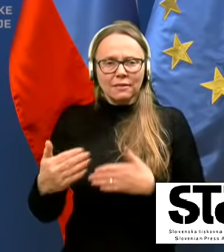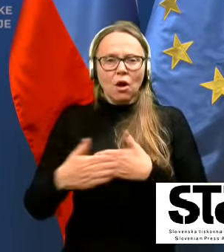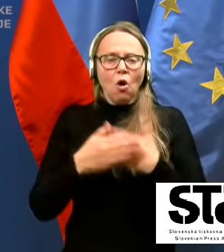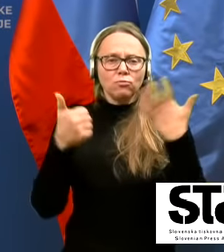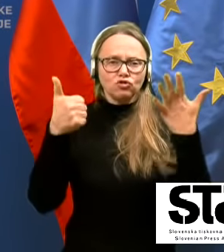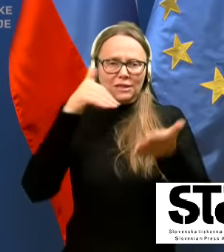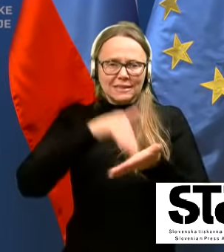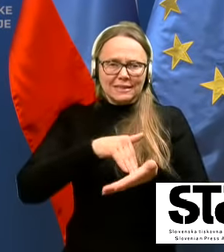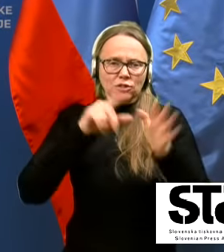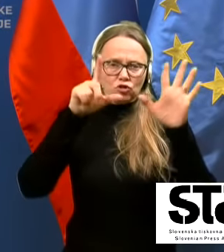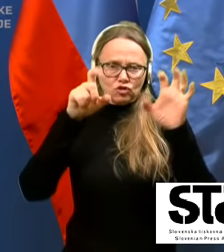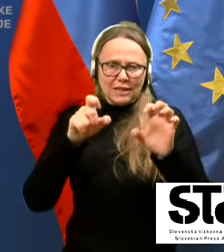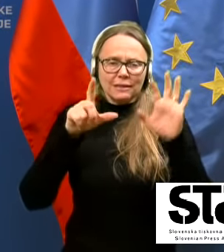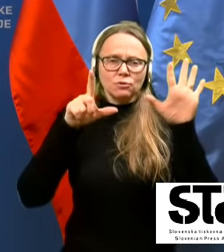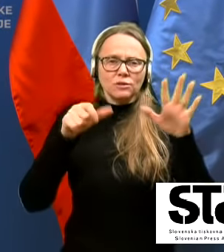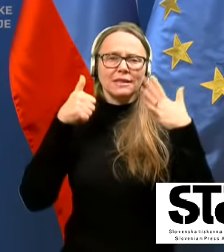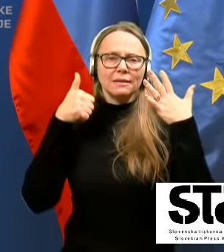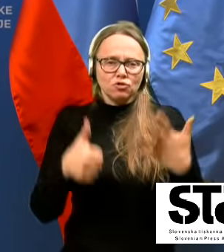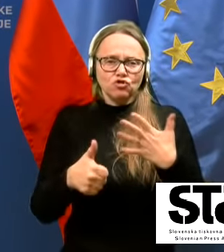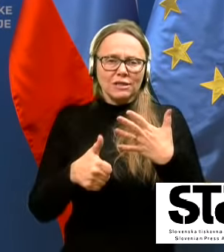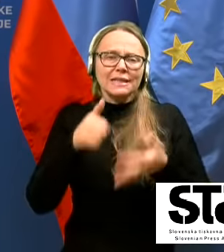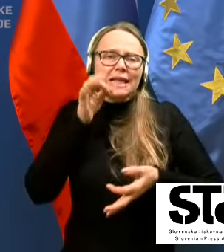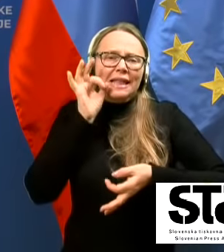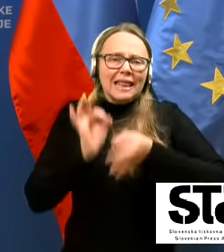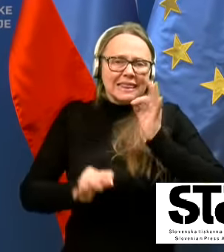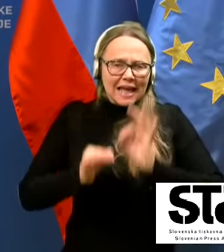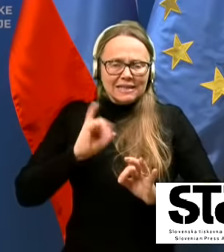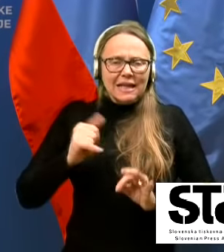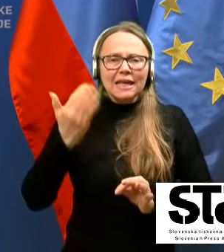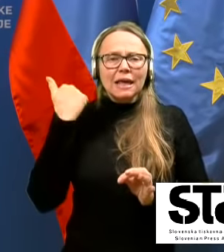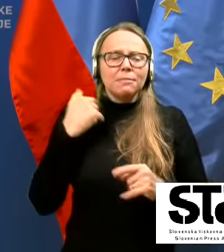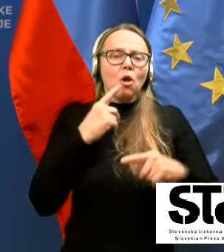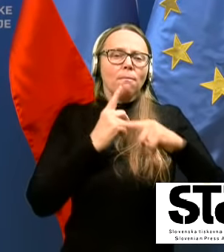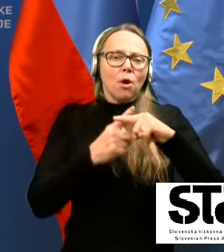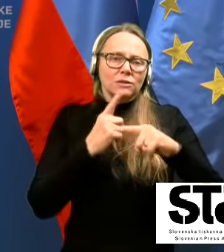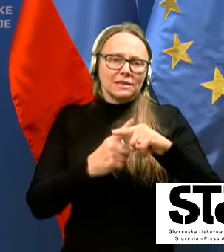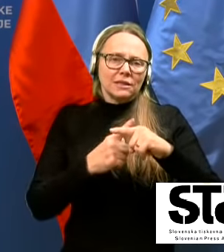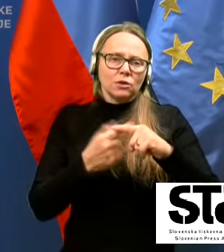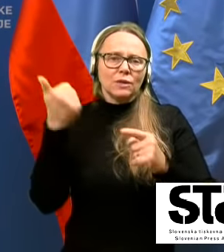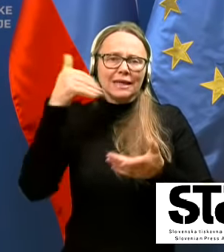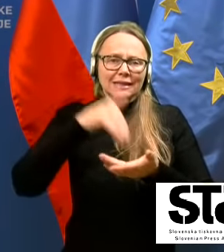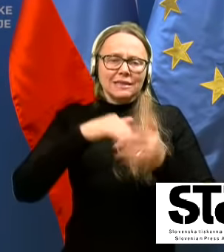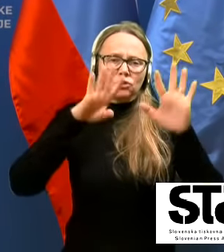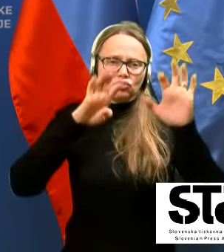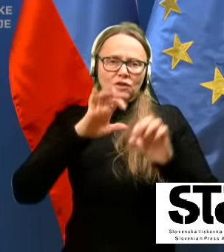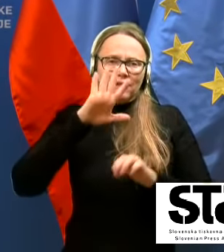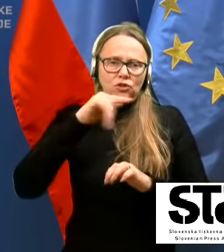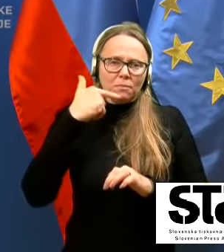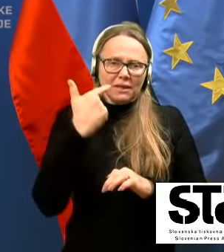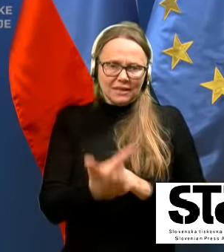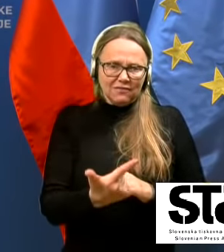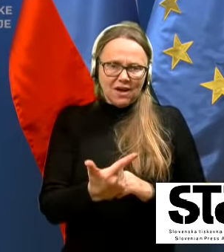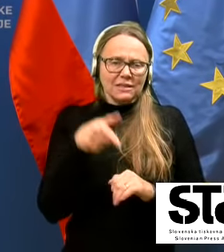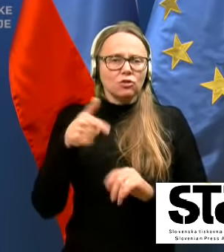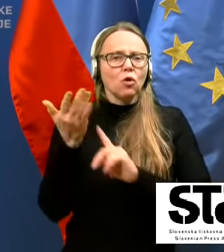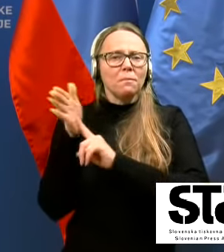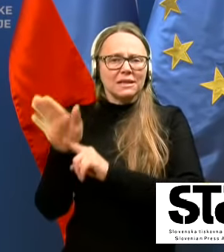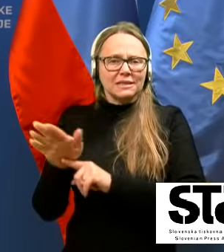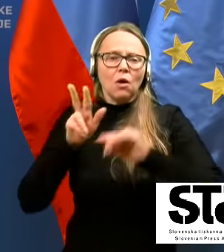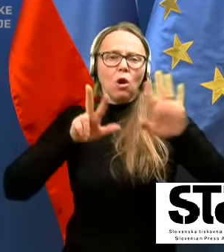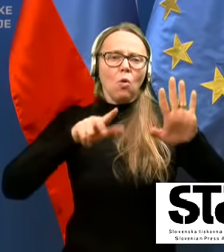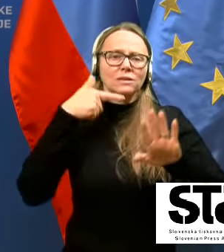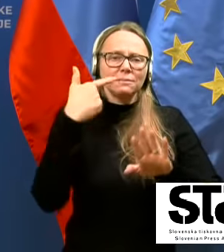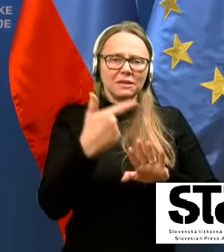6767 testih je bilo pozitivnih 1925, ker predstavlja okrog